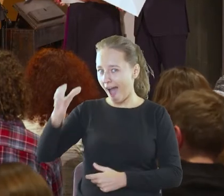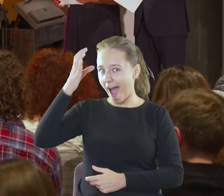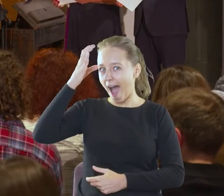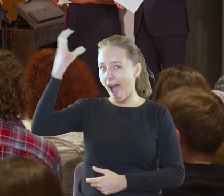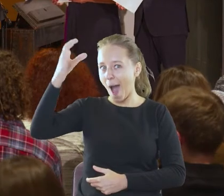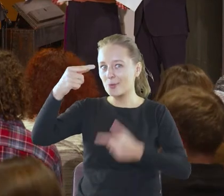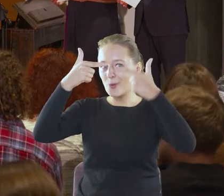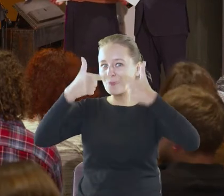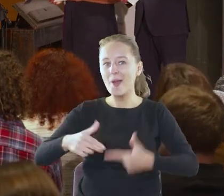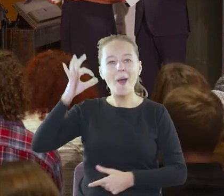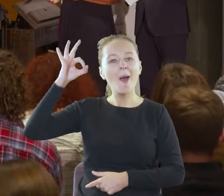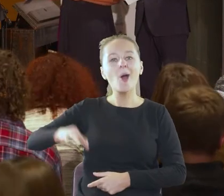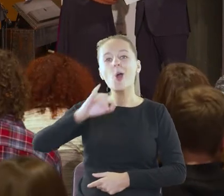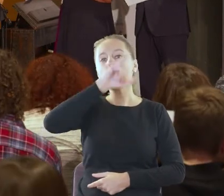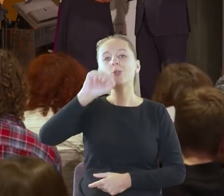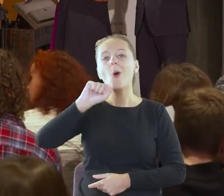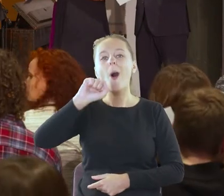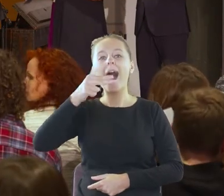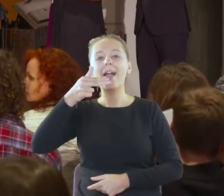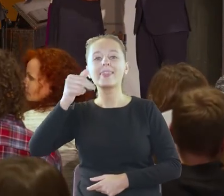wiersza, panią Joannę Miller.